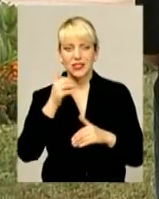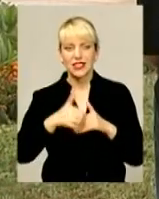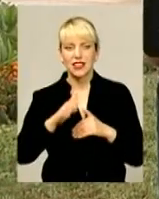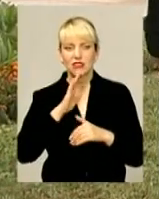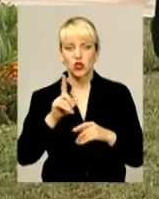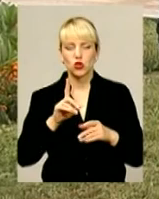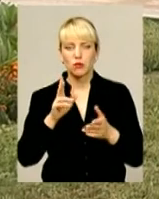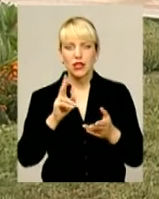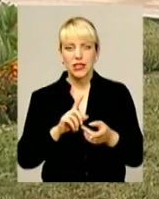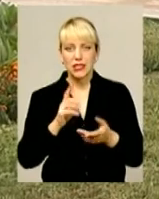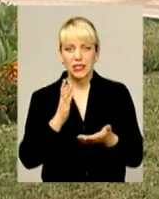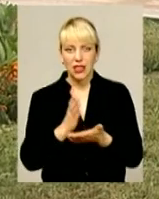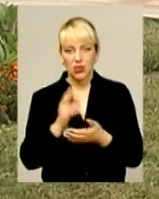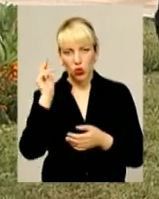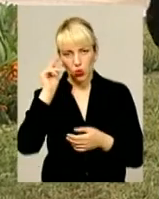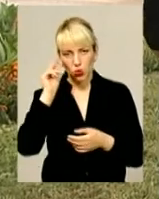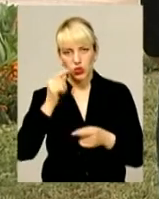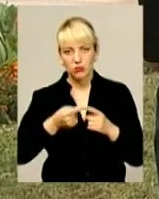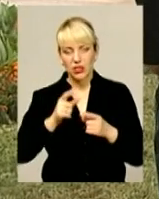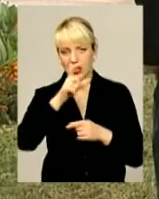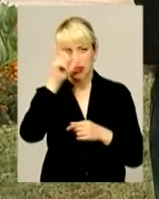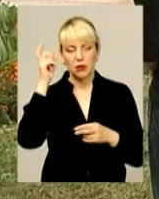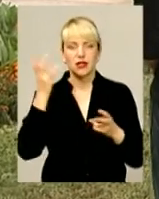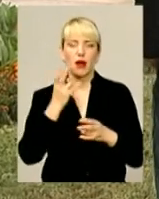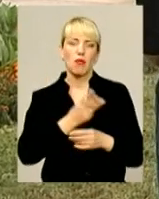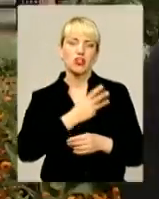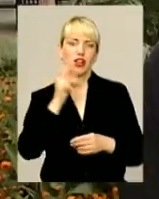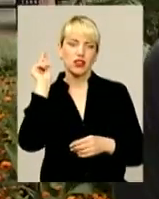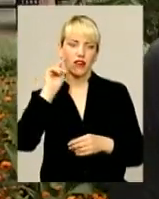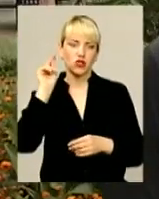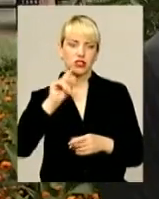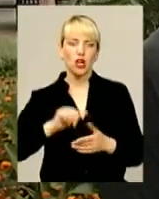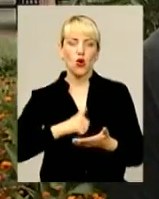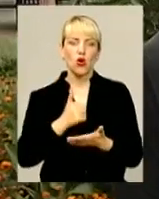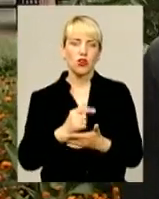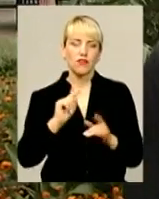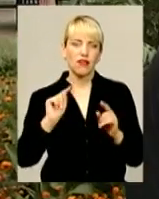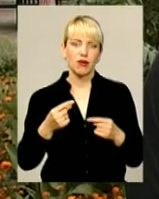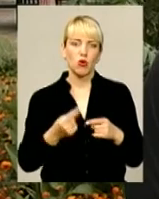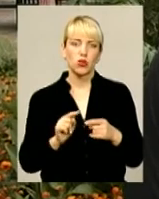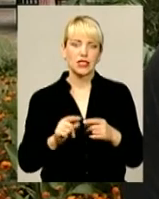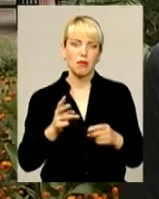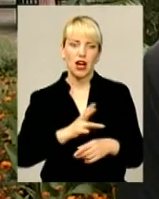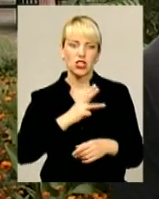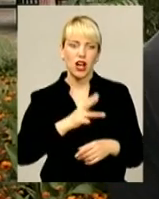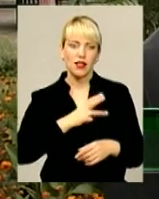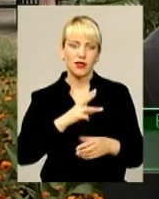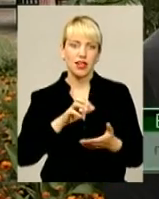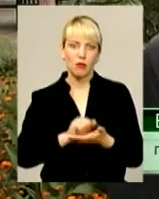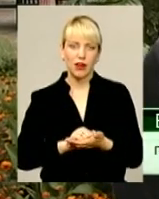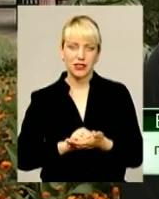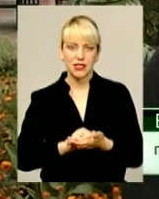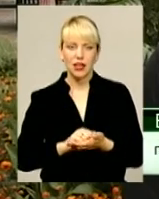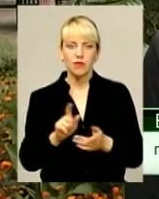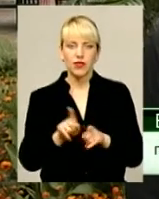Аби стати учнем академії, треба небагато, немало бажання навчатися. Головна вимога – це бажання. Бажання займатися таким